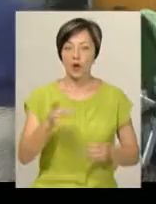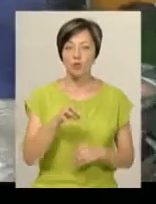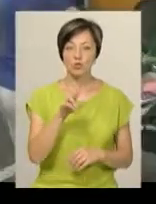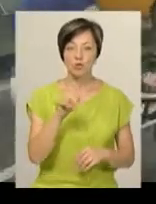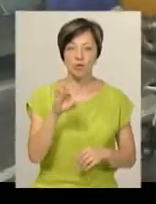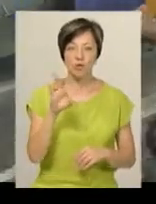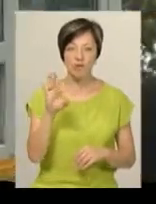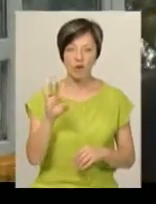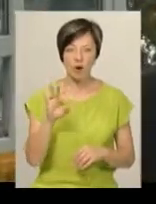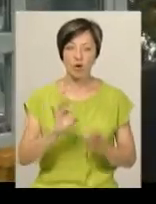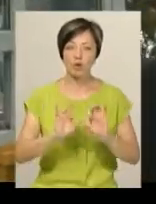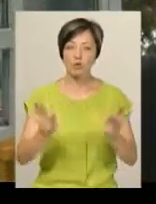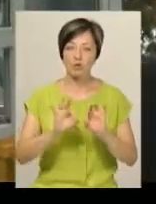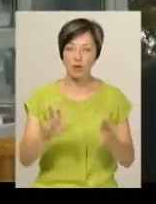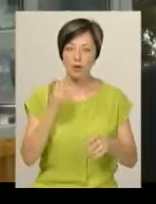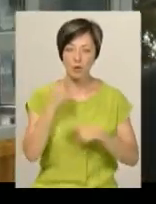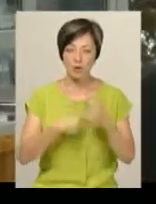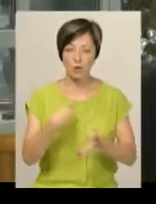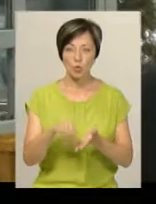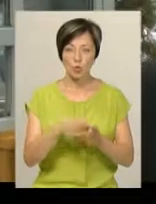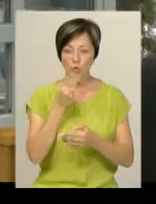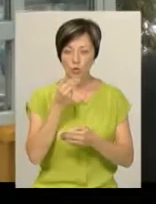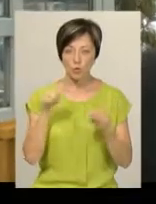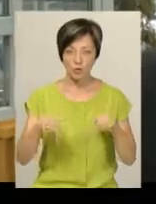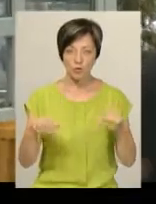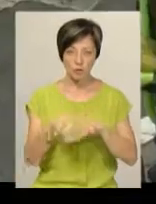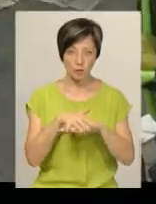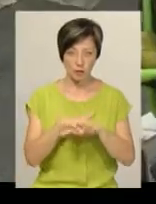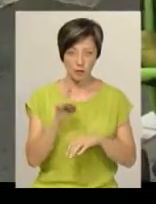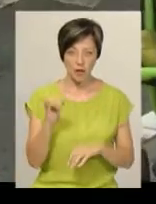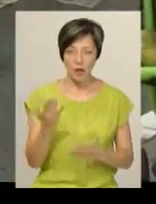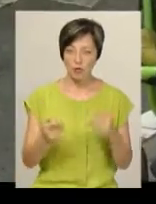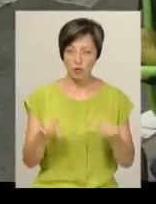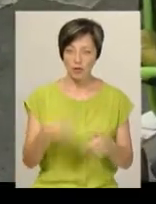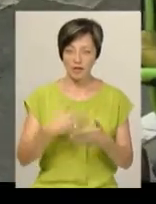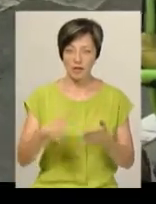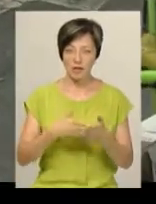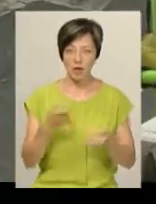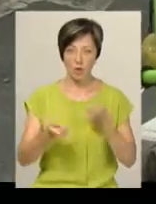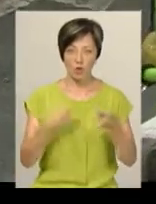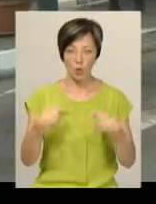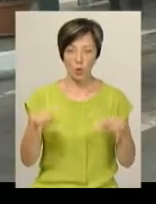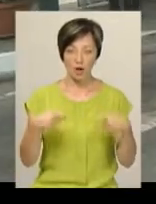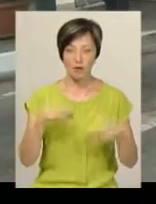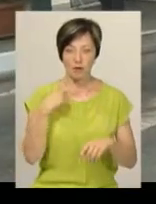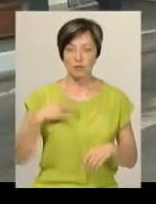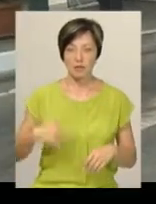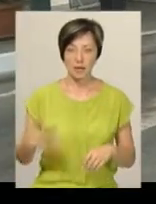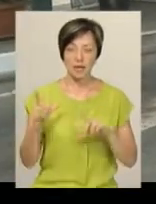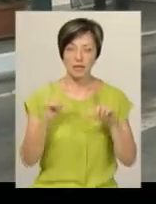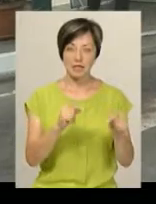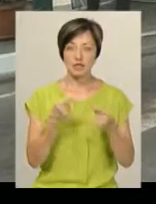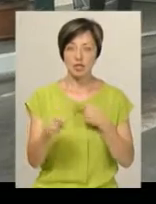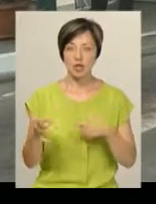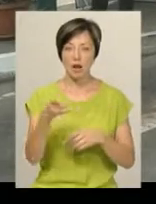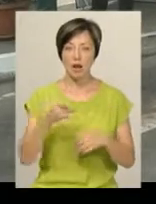Дубове Євгенія Ковальова розповіла, постійно купує продукти на тутешньому ринку. Якщо тут відмінять роздрібну торгівлю, каже, доведеться їздити в